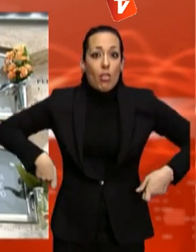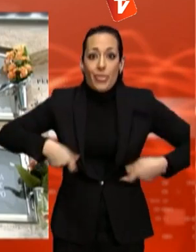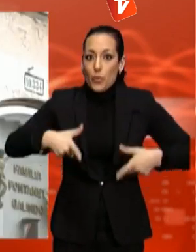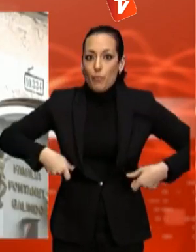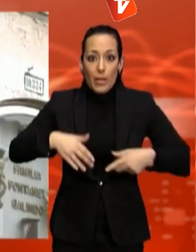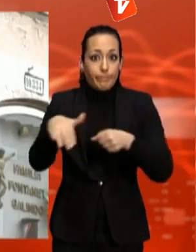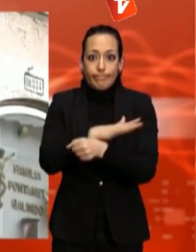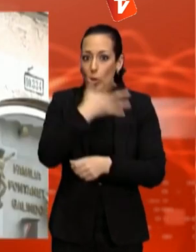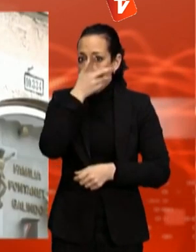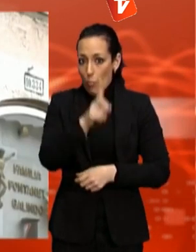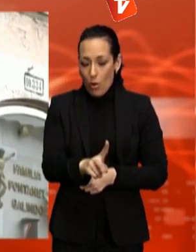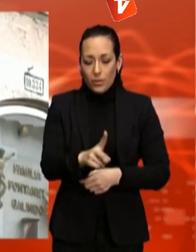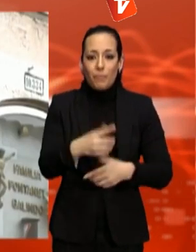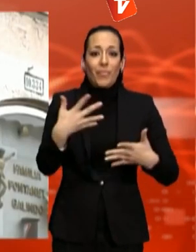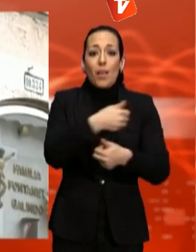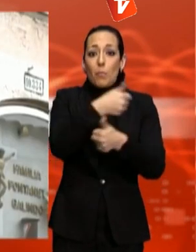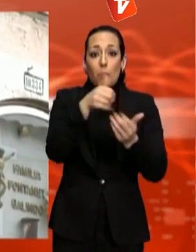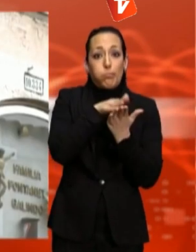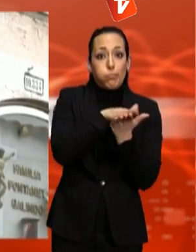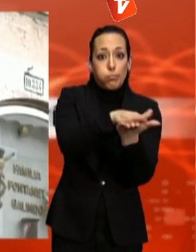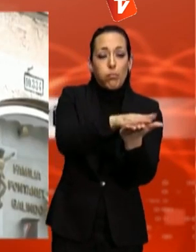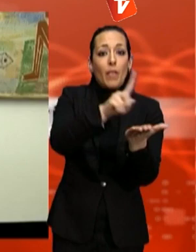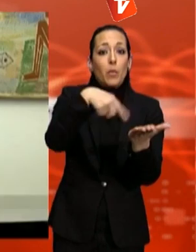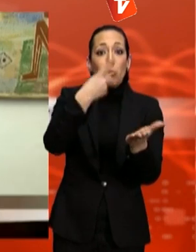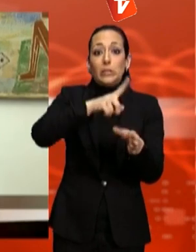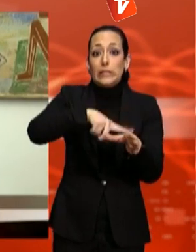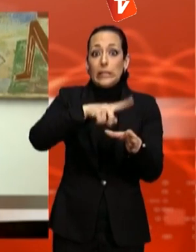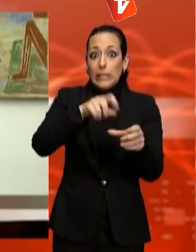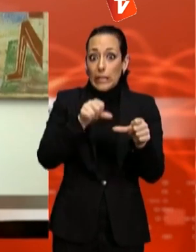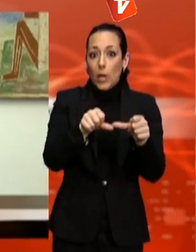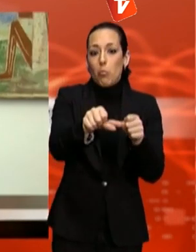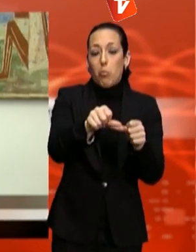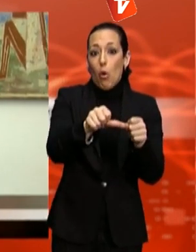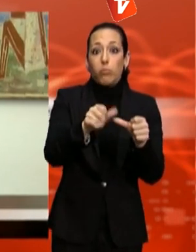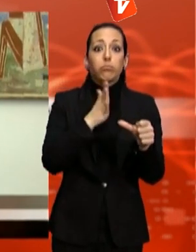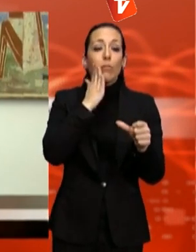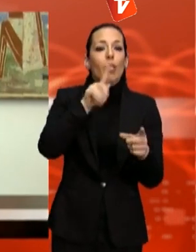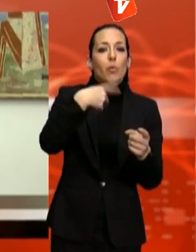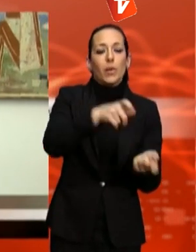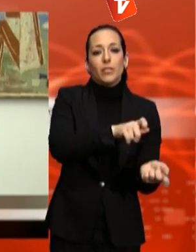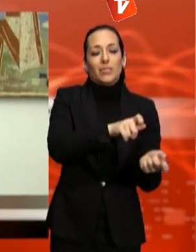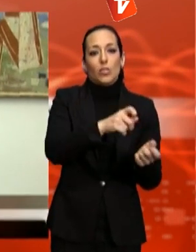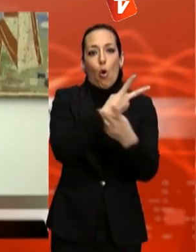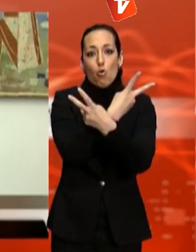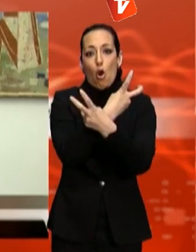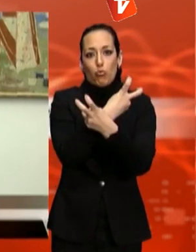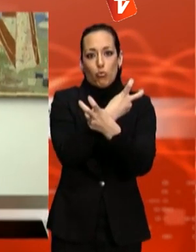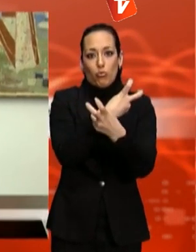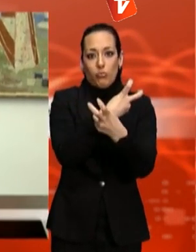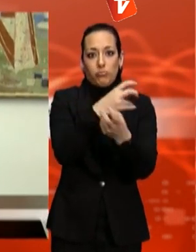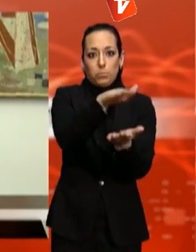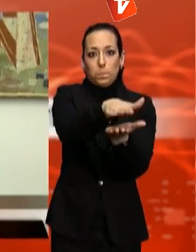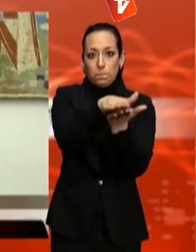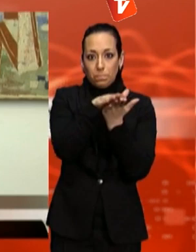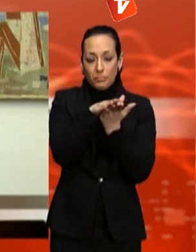titularitat municipal i passat un temps es traslladen a l'ossari general. Són aquells casos que la família expressa clarament